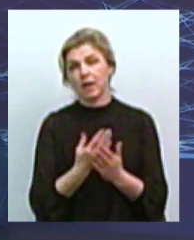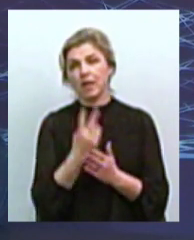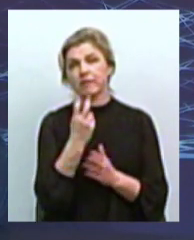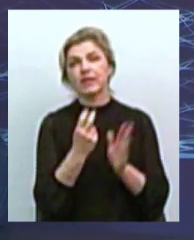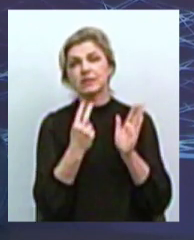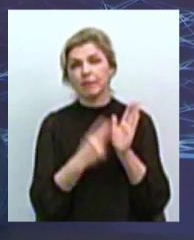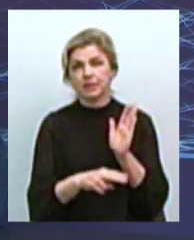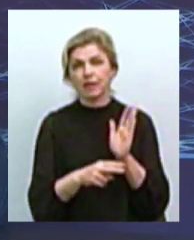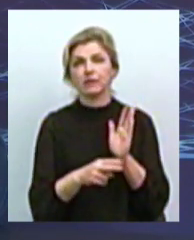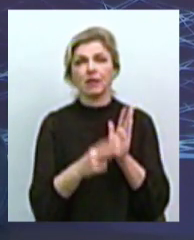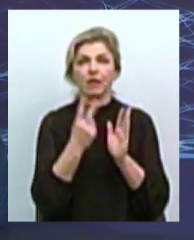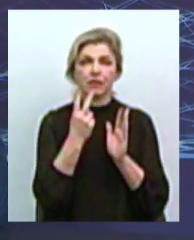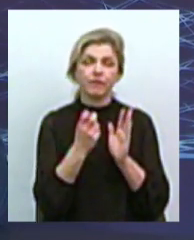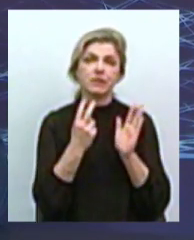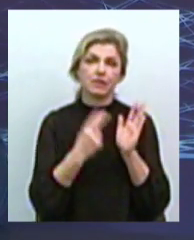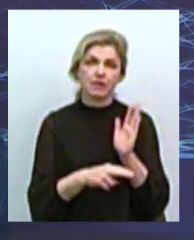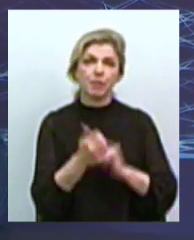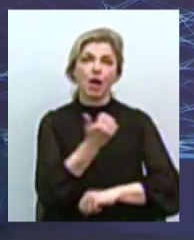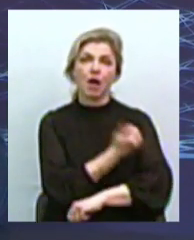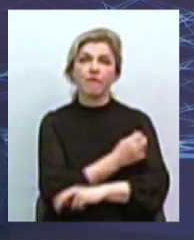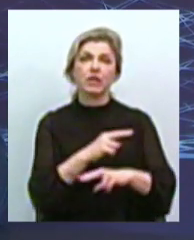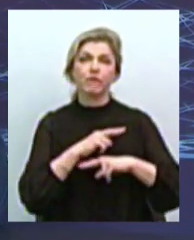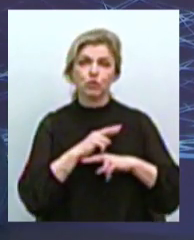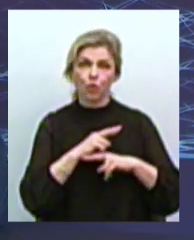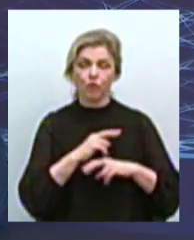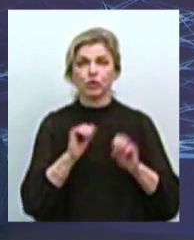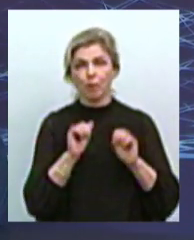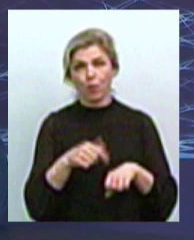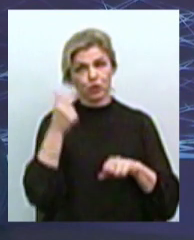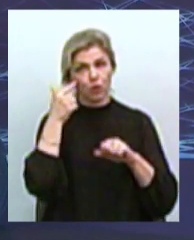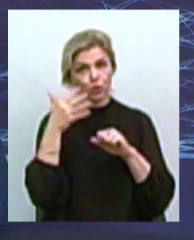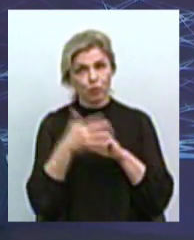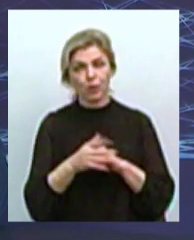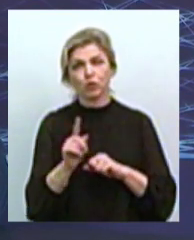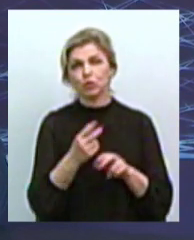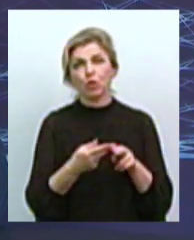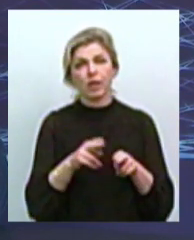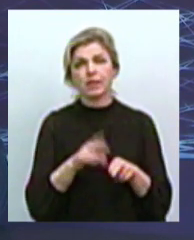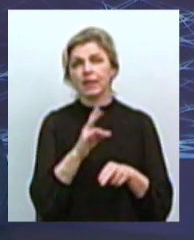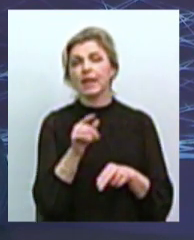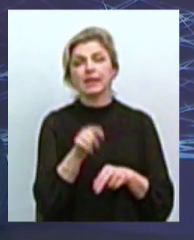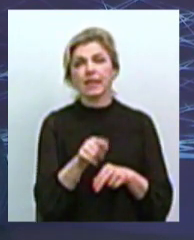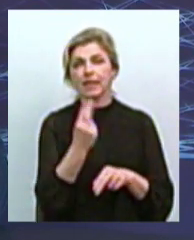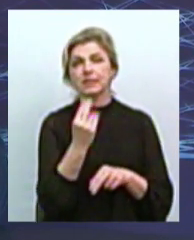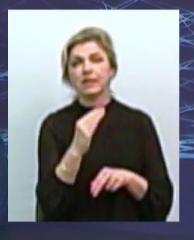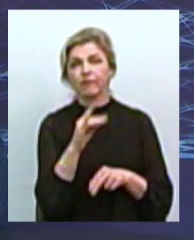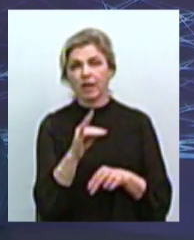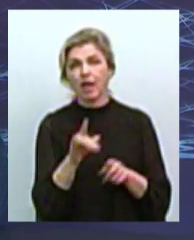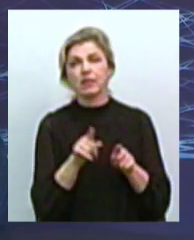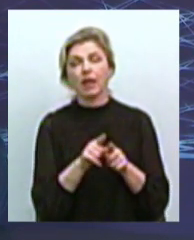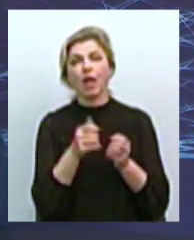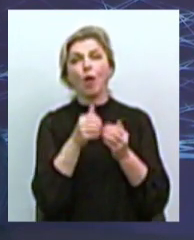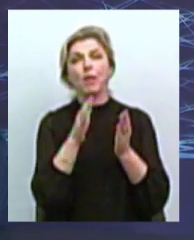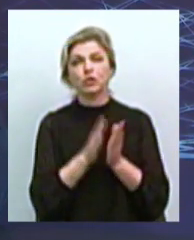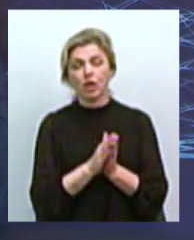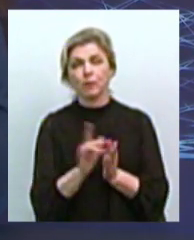-280 ефтенізовано, можна зрозуміти, що це зовсім не ті цифри і зовсім не ті масштаби, які могли б